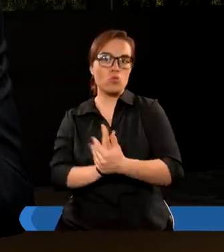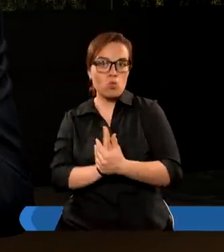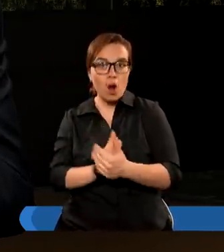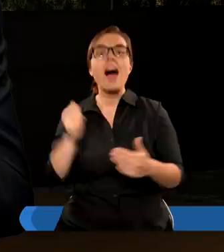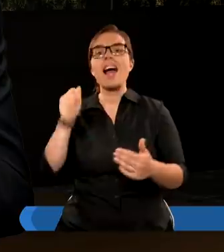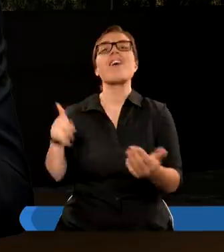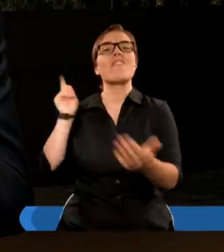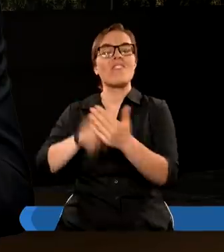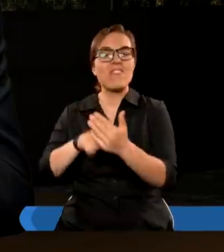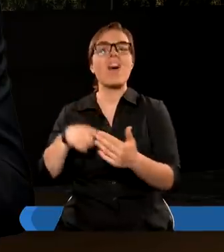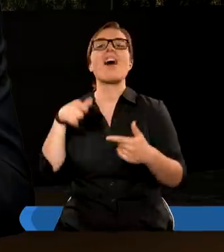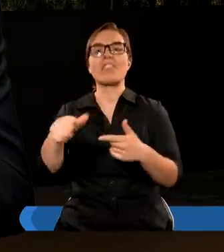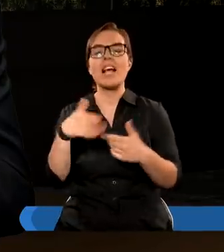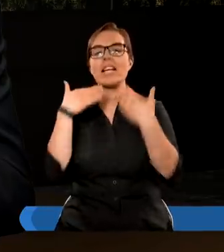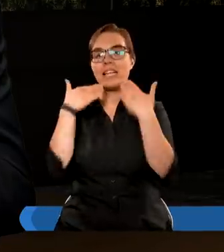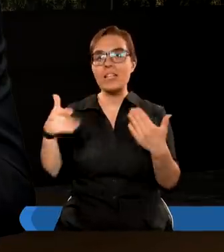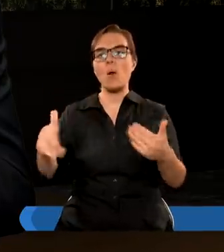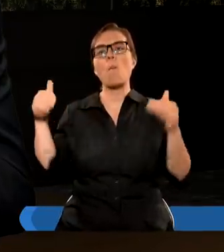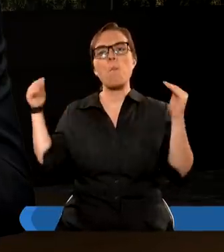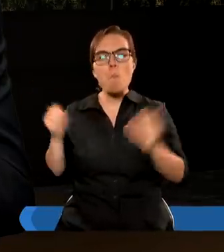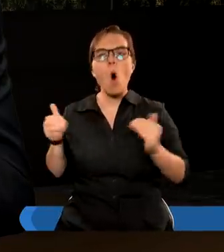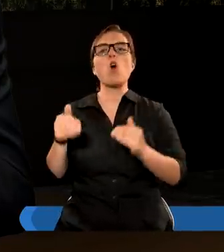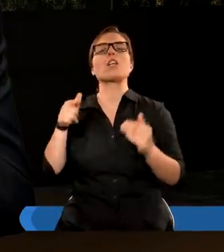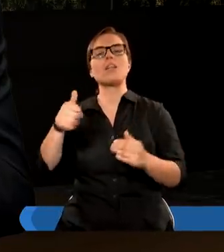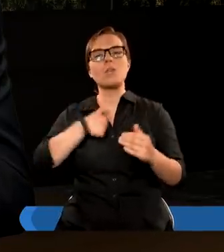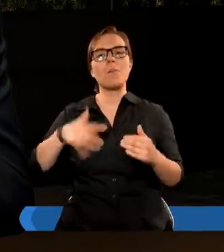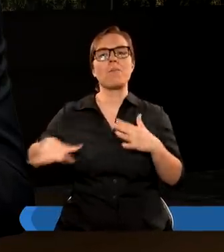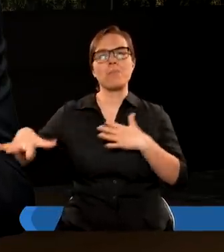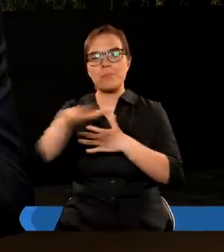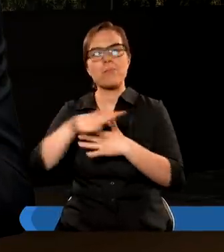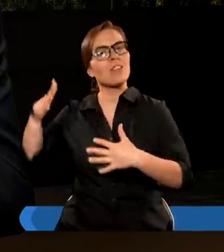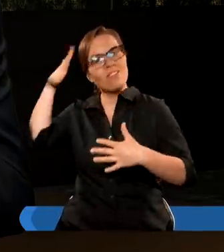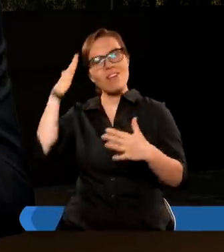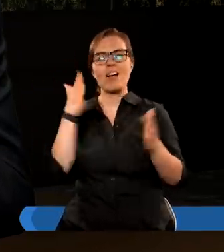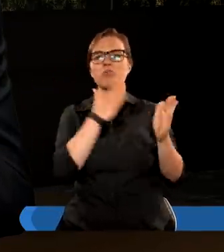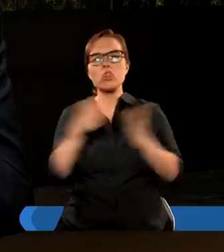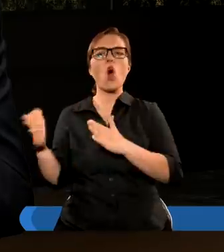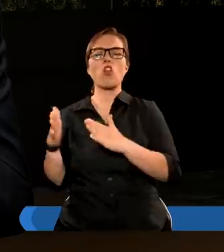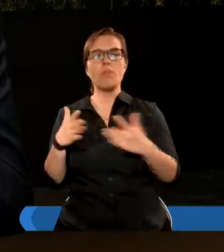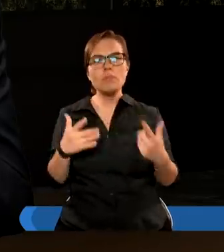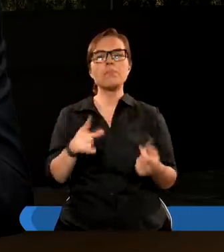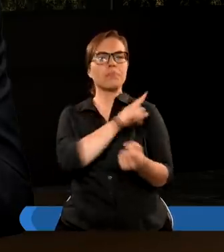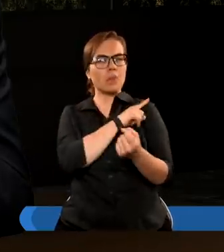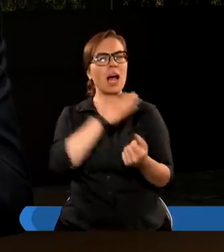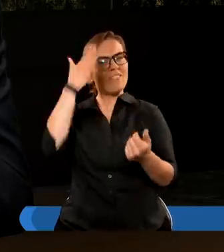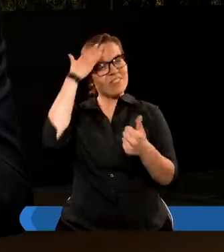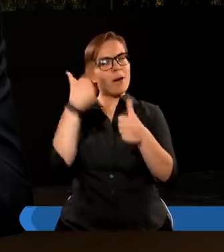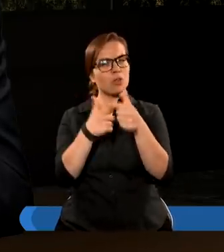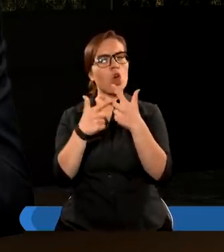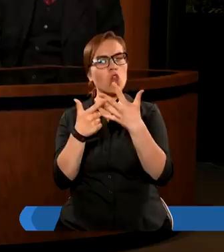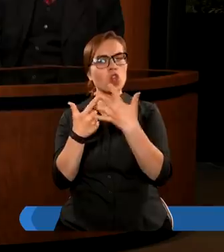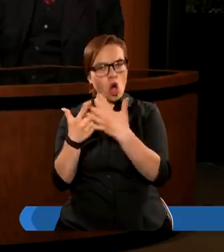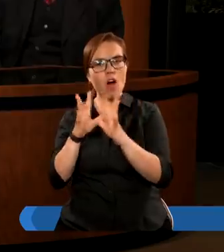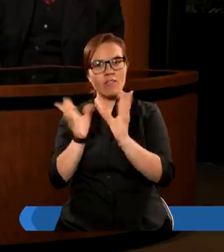O to chodzi w tym Piśmie Świętym, że żebyśmy byli przygotowani na ten moment, w którym wszyscy ujrzą Pana